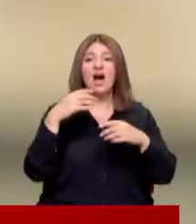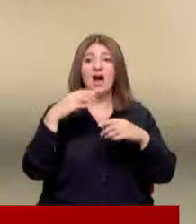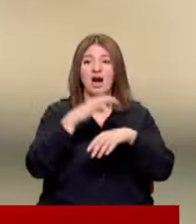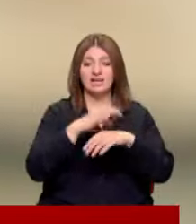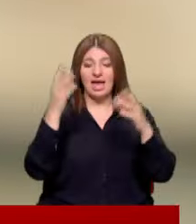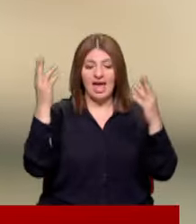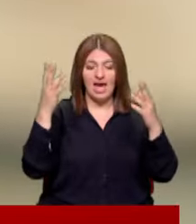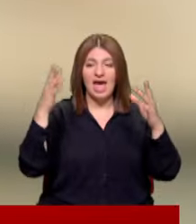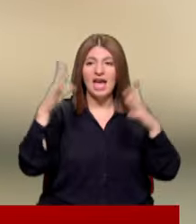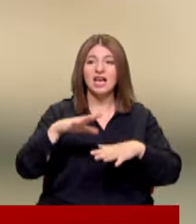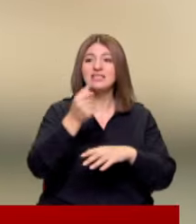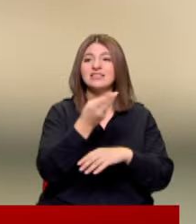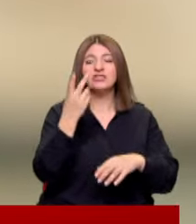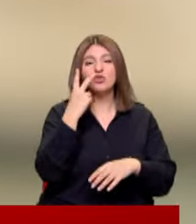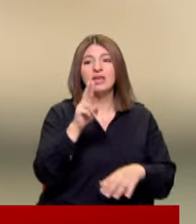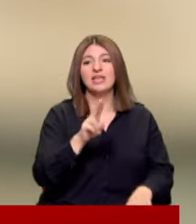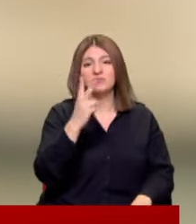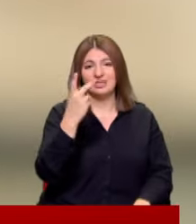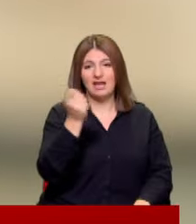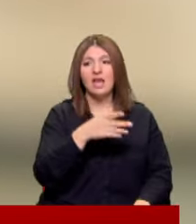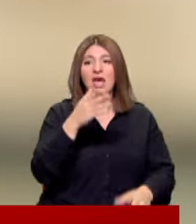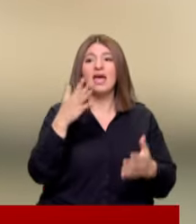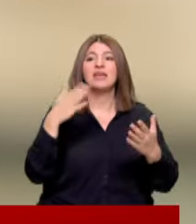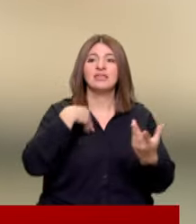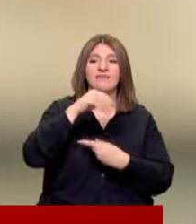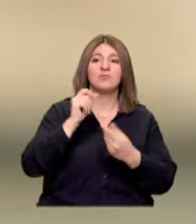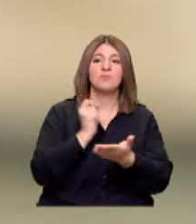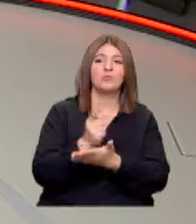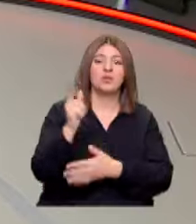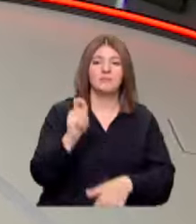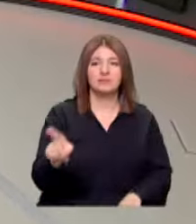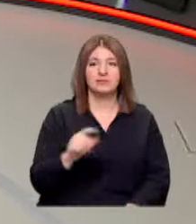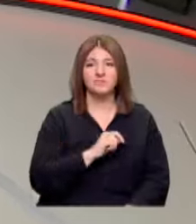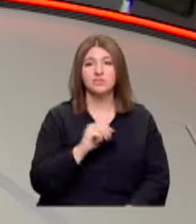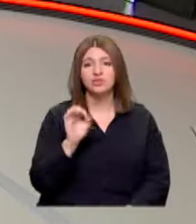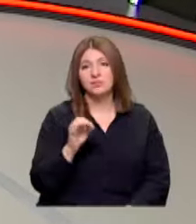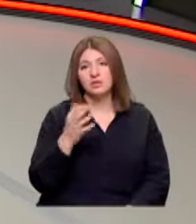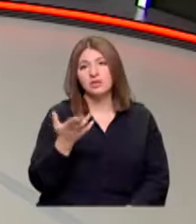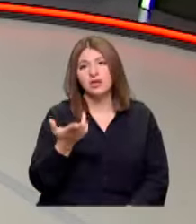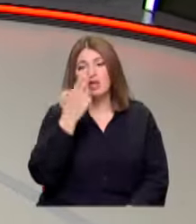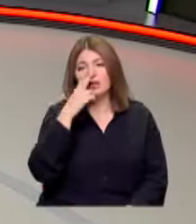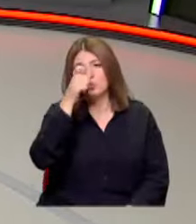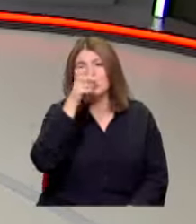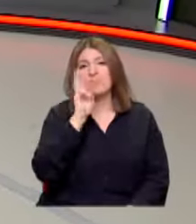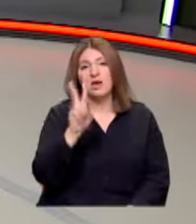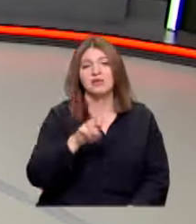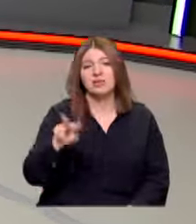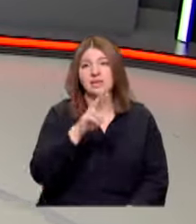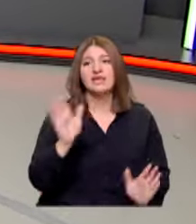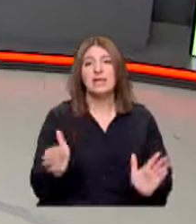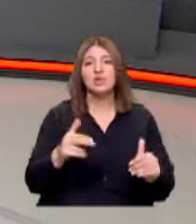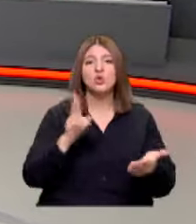hayatını kaybedenlerin sayısı kadar kefen postalayarak gösterdi Şimdi klasik bir Türkiye manzarası